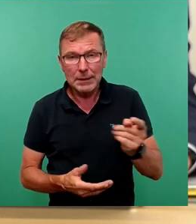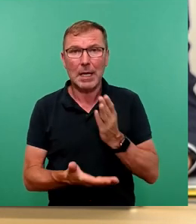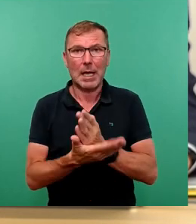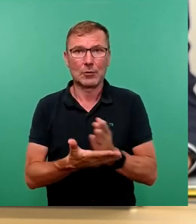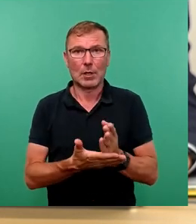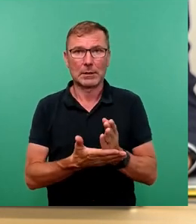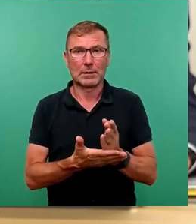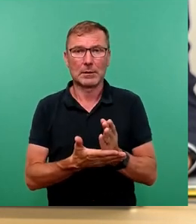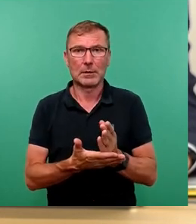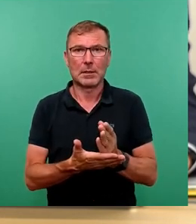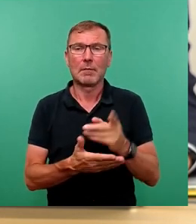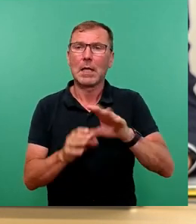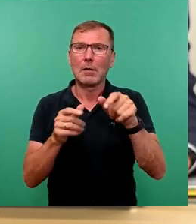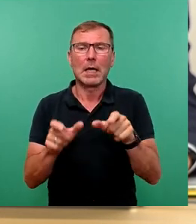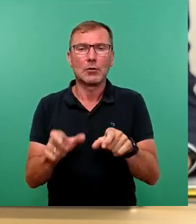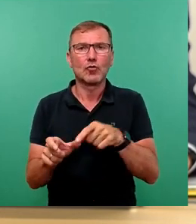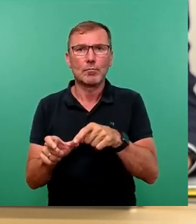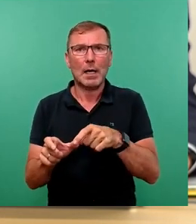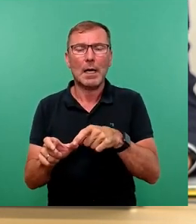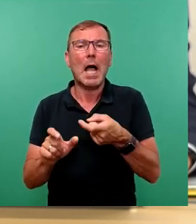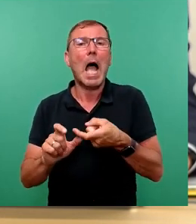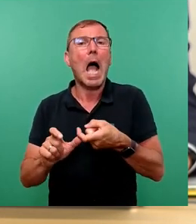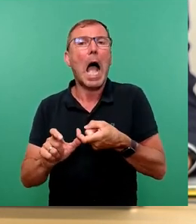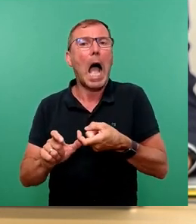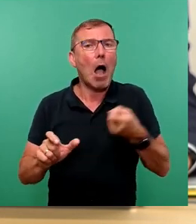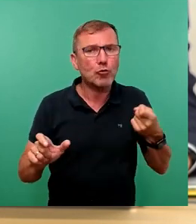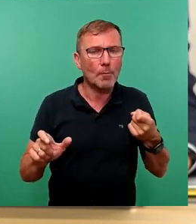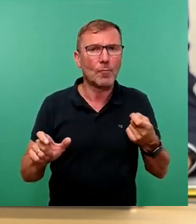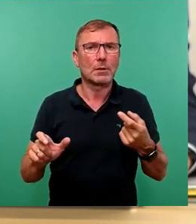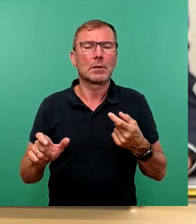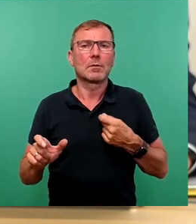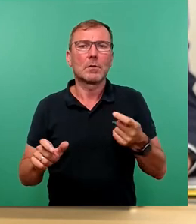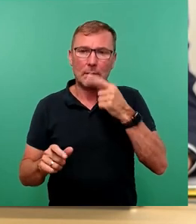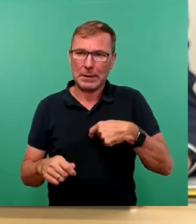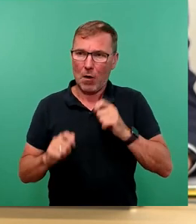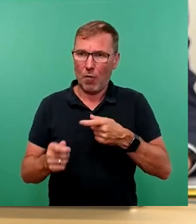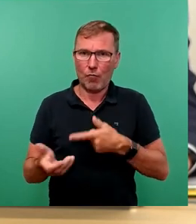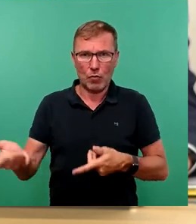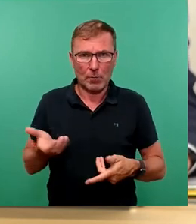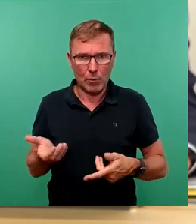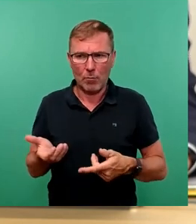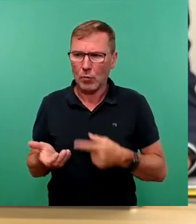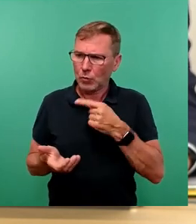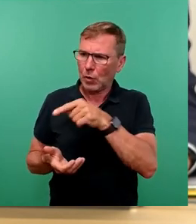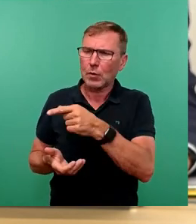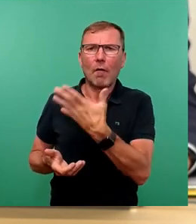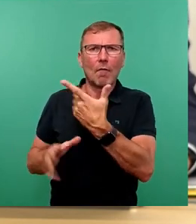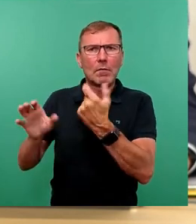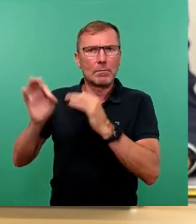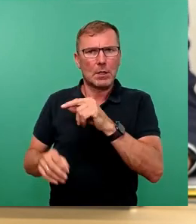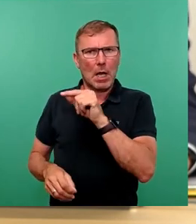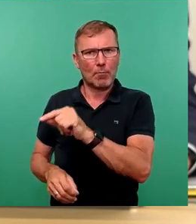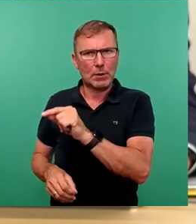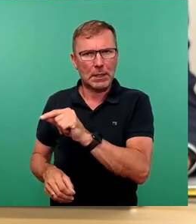Zweifel aus der Haushaltssperre ausgenommen wird. Und wenn wir jetzt hier einen Vorschlag haben, der eben sagt 75 Prozent